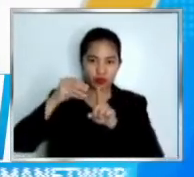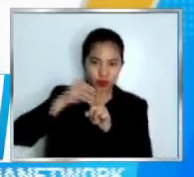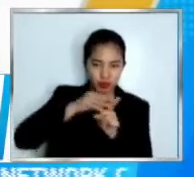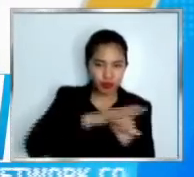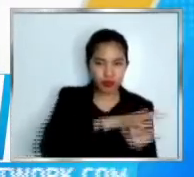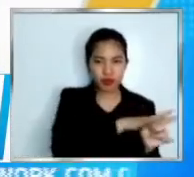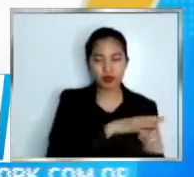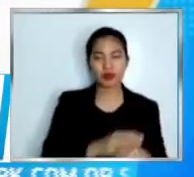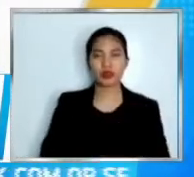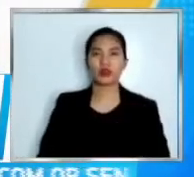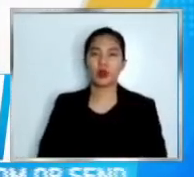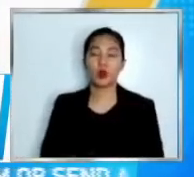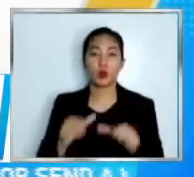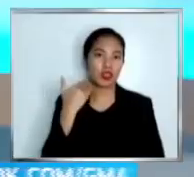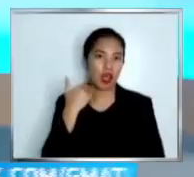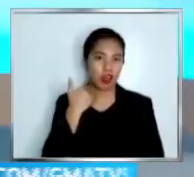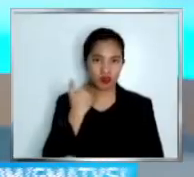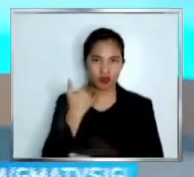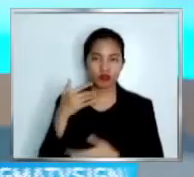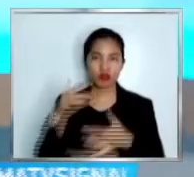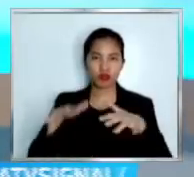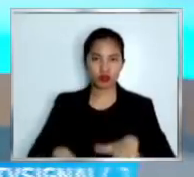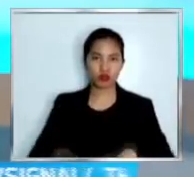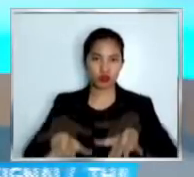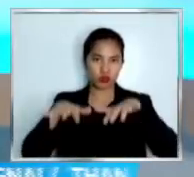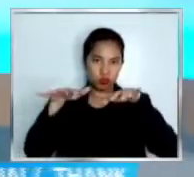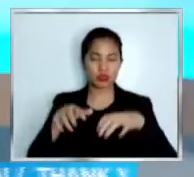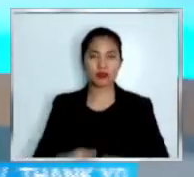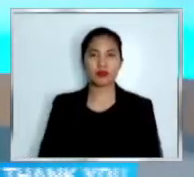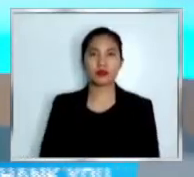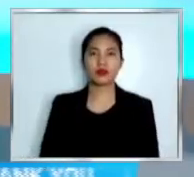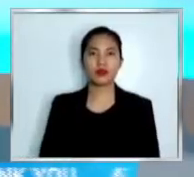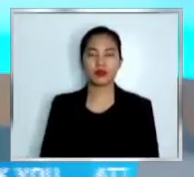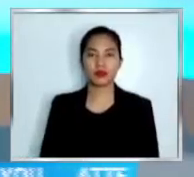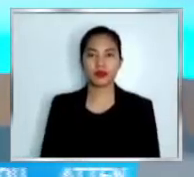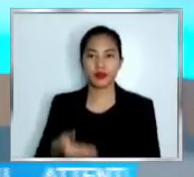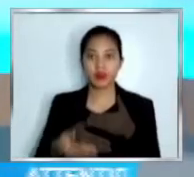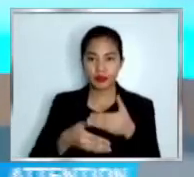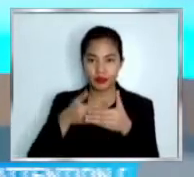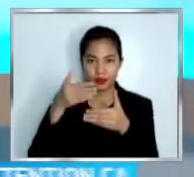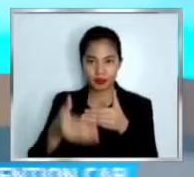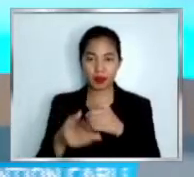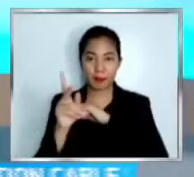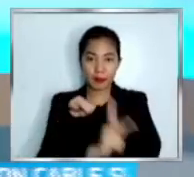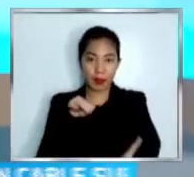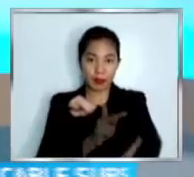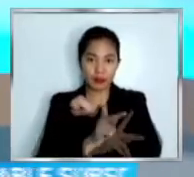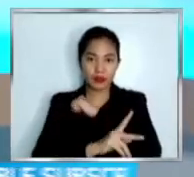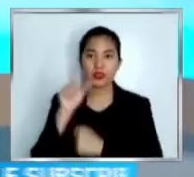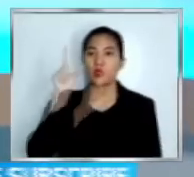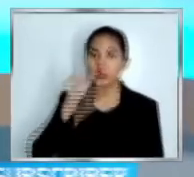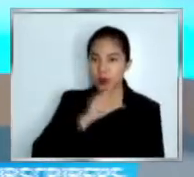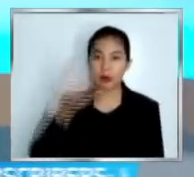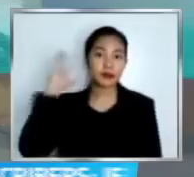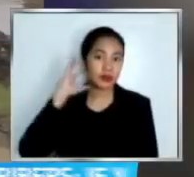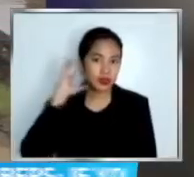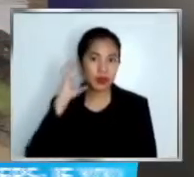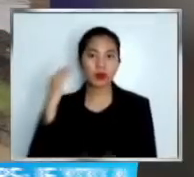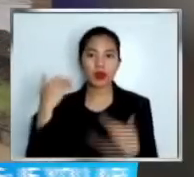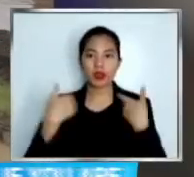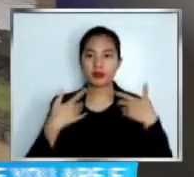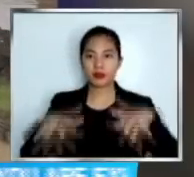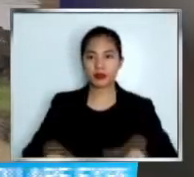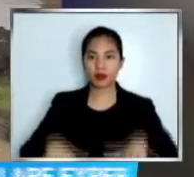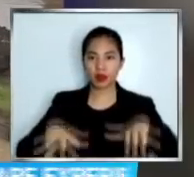ng masamang panahon sa Lalawigan. Binha naman ang ilang probinsya sa Luzon at Mindanao dahil sa mga pag-uulan. Sa Baggao,